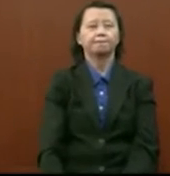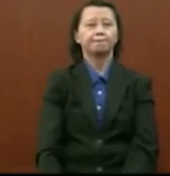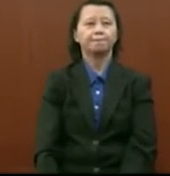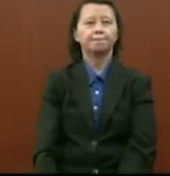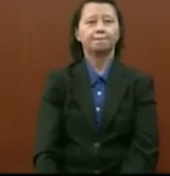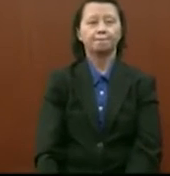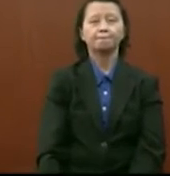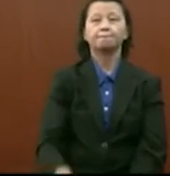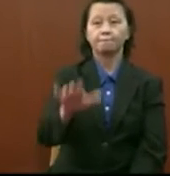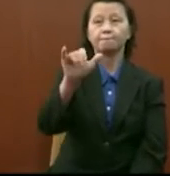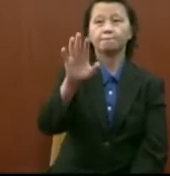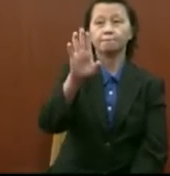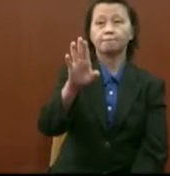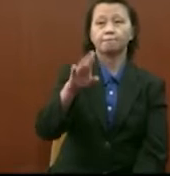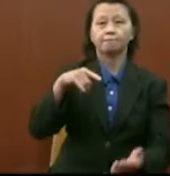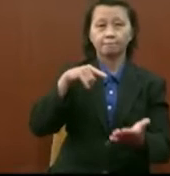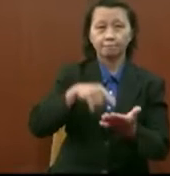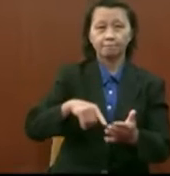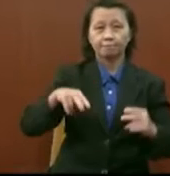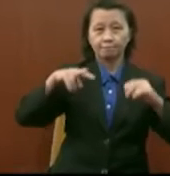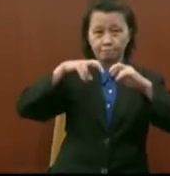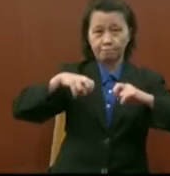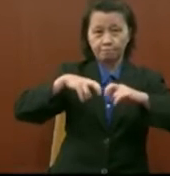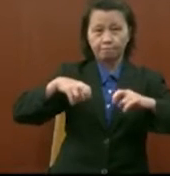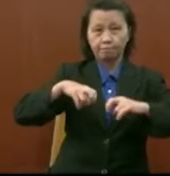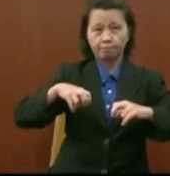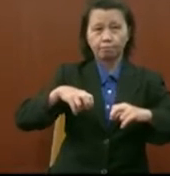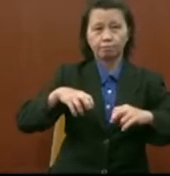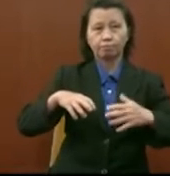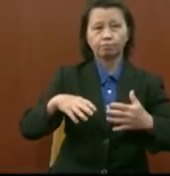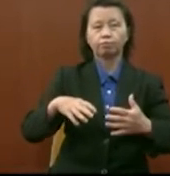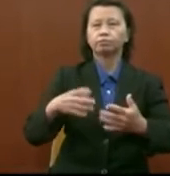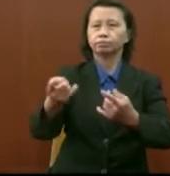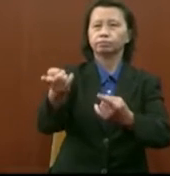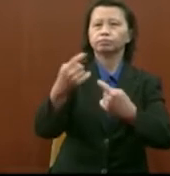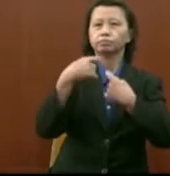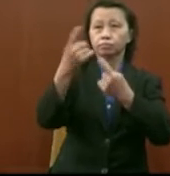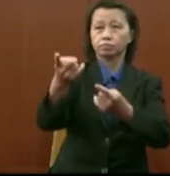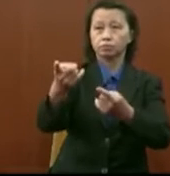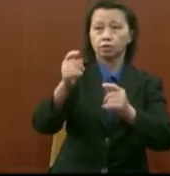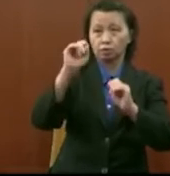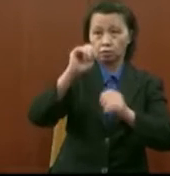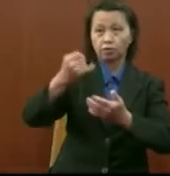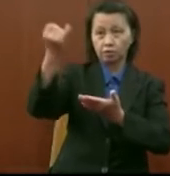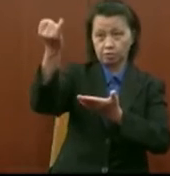jadi yang berumat ini adalah kajian yang di kalau tak bagi sekarang boleh lukis lah